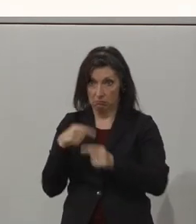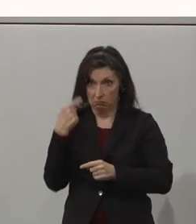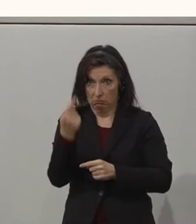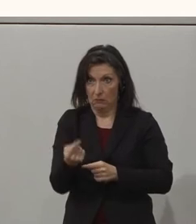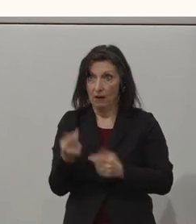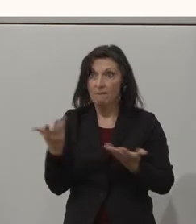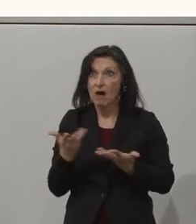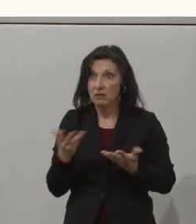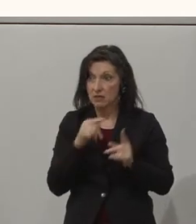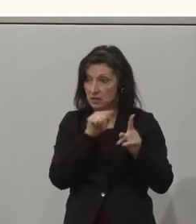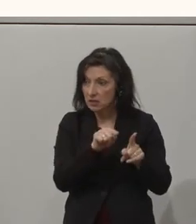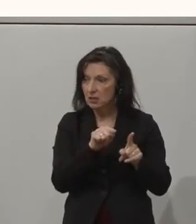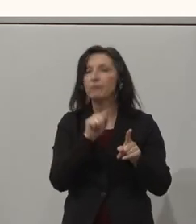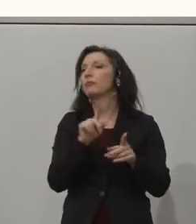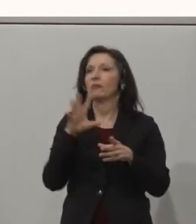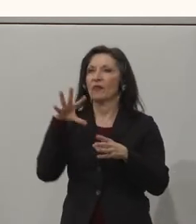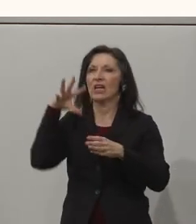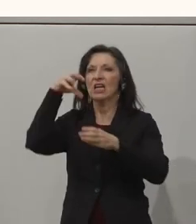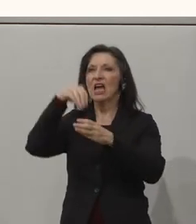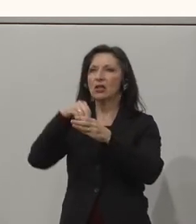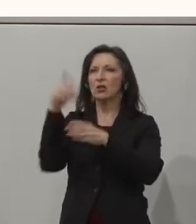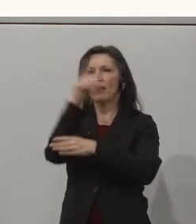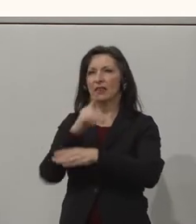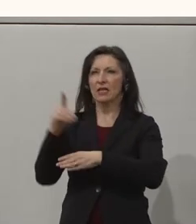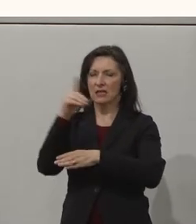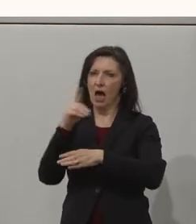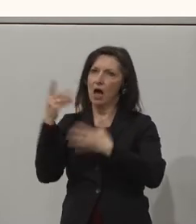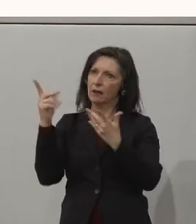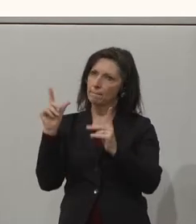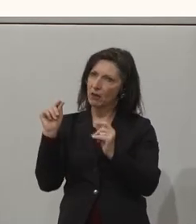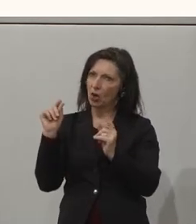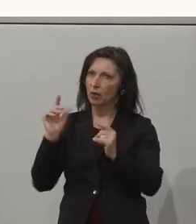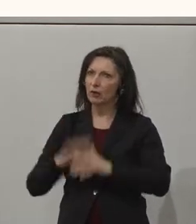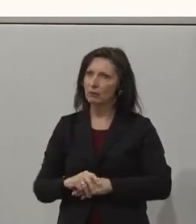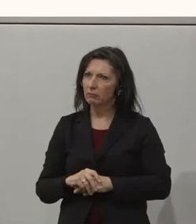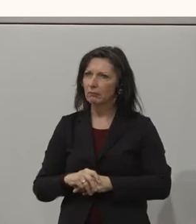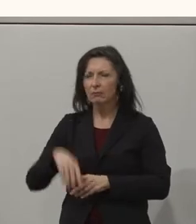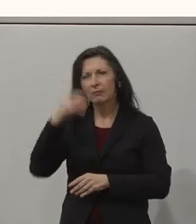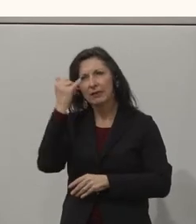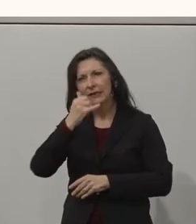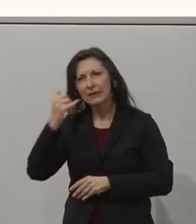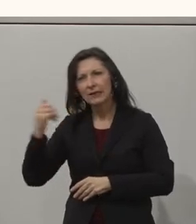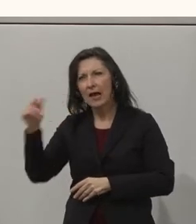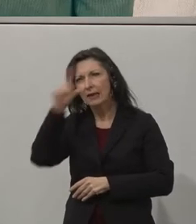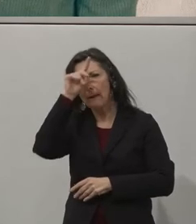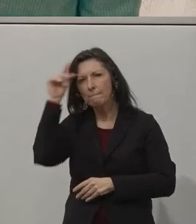Inclusive design recognizes the uniqueness of every individual. And we need to address the fact that there is no